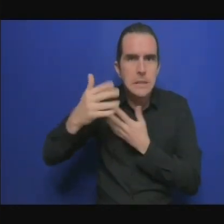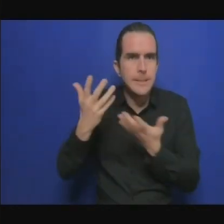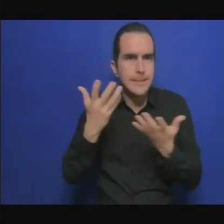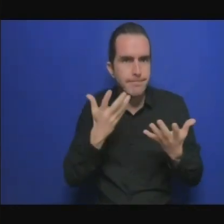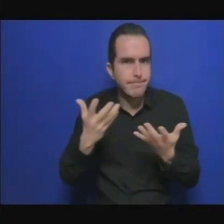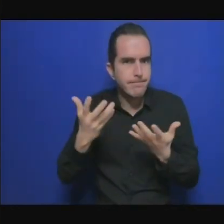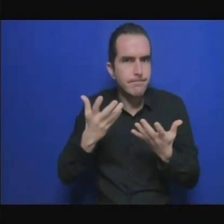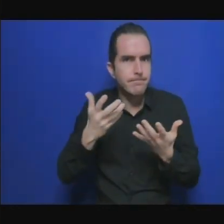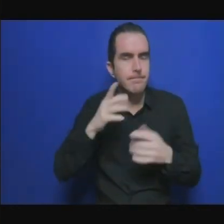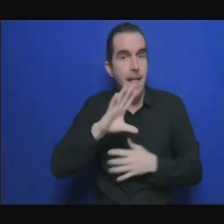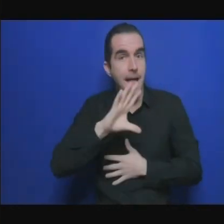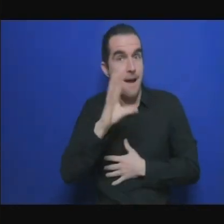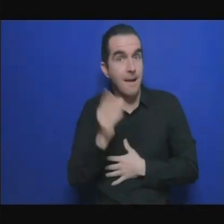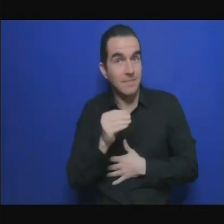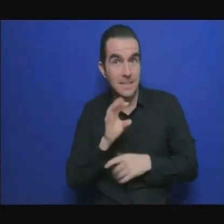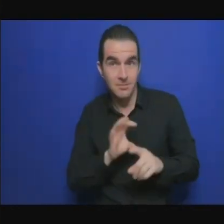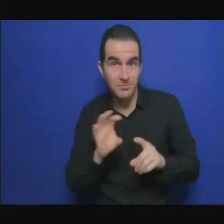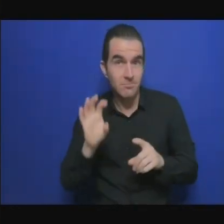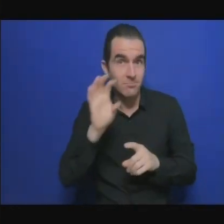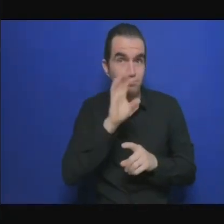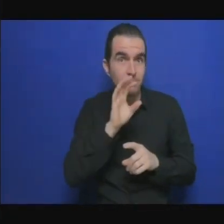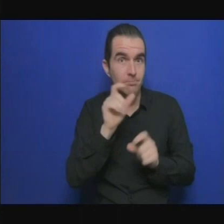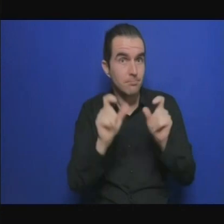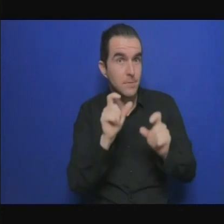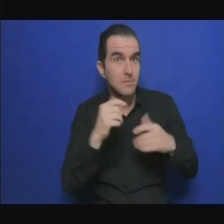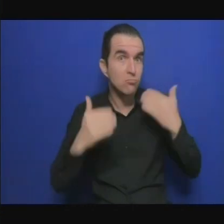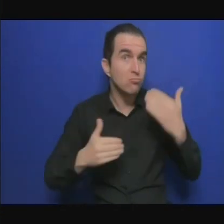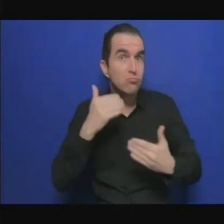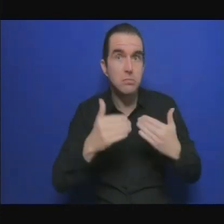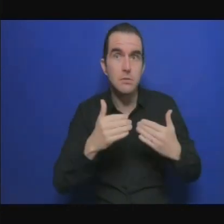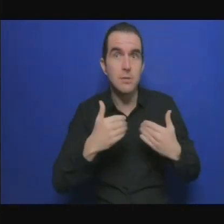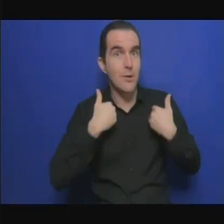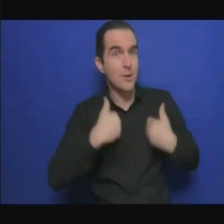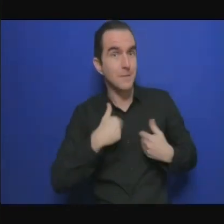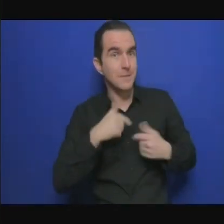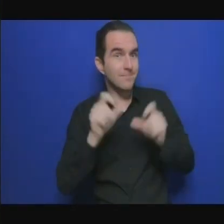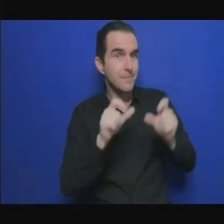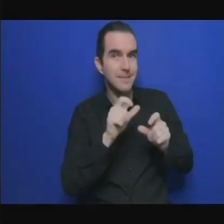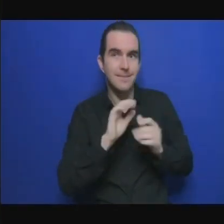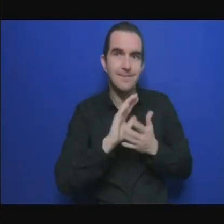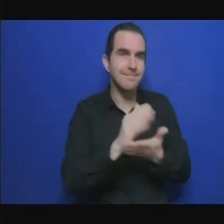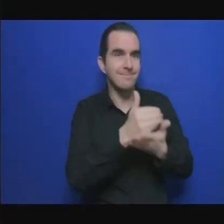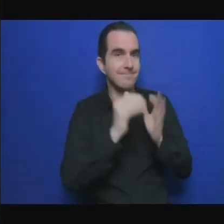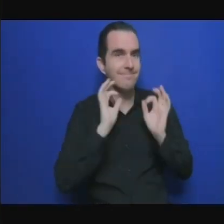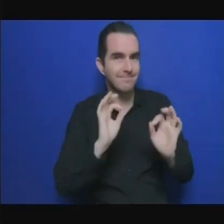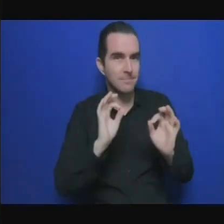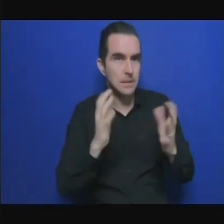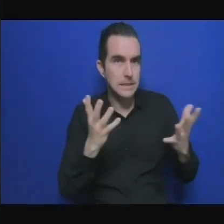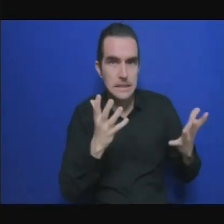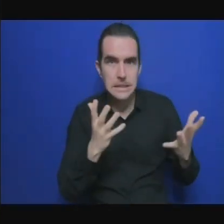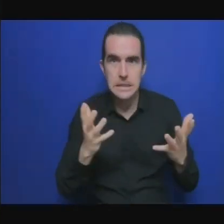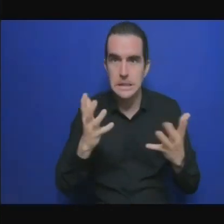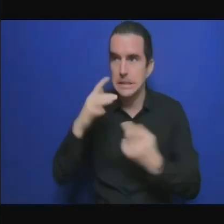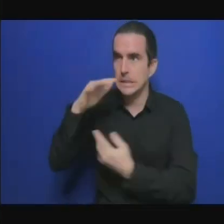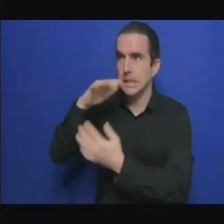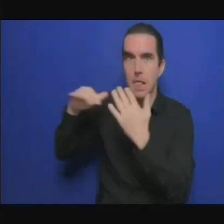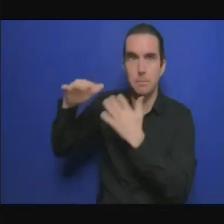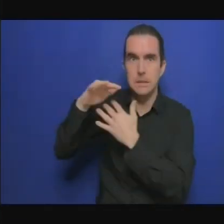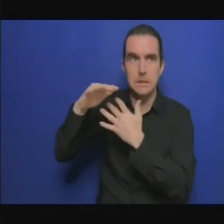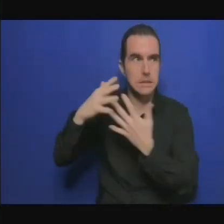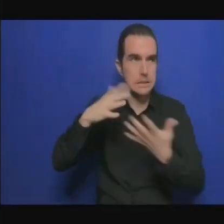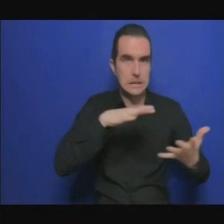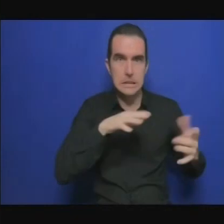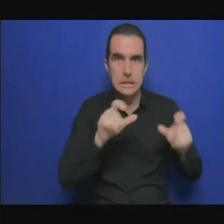'était focalisée sur le CO2. Ce dernier rapport nous apprend finalement que jamais